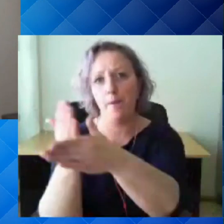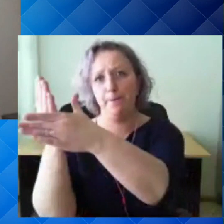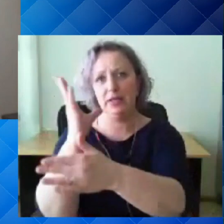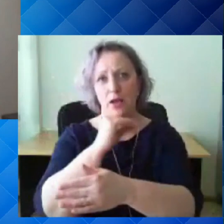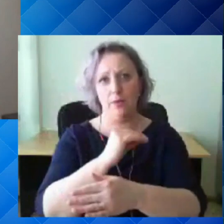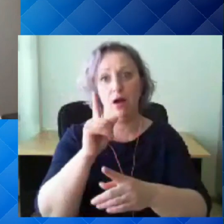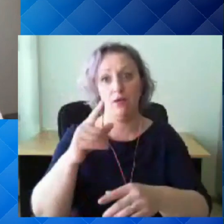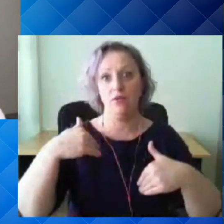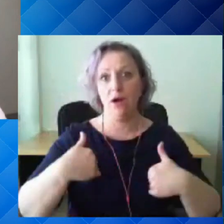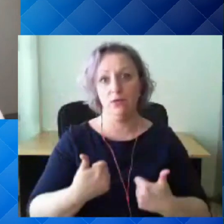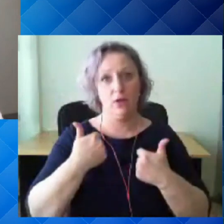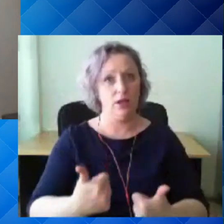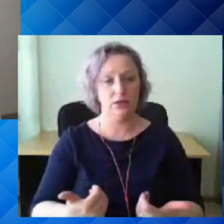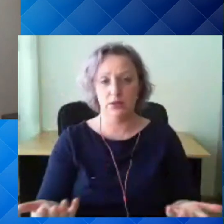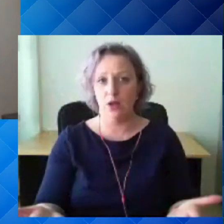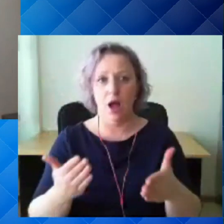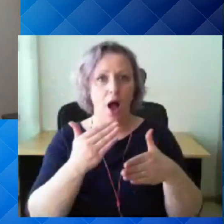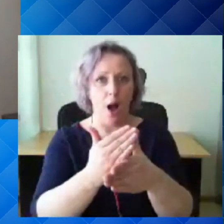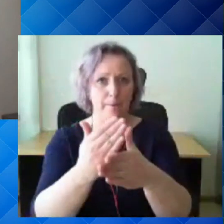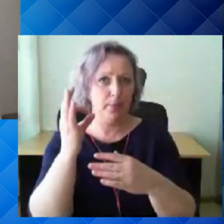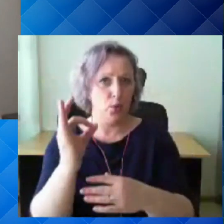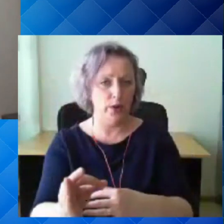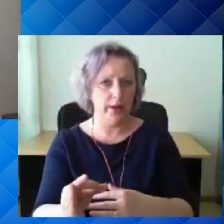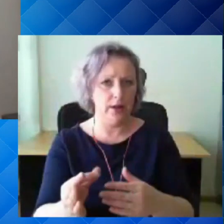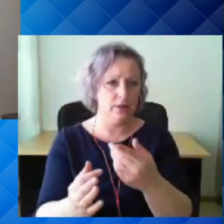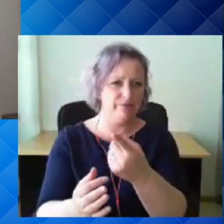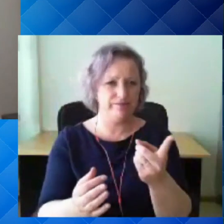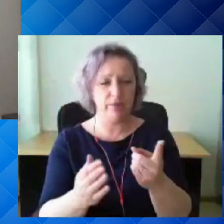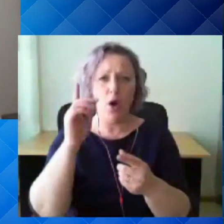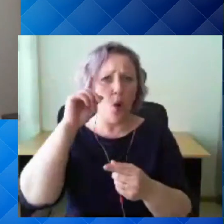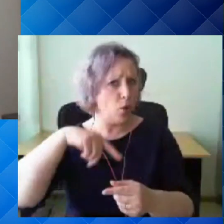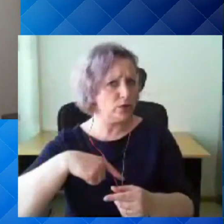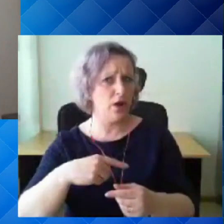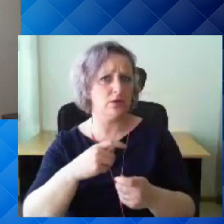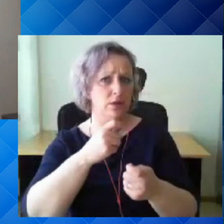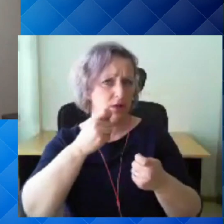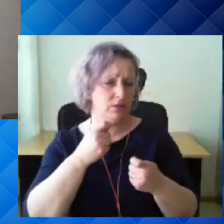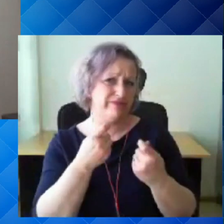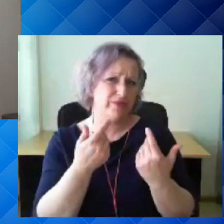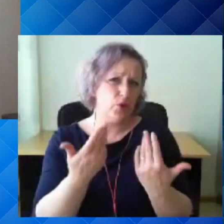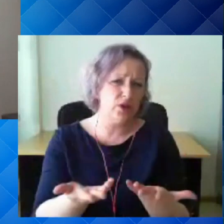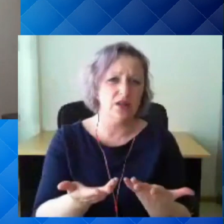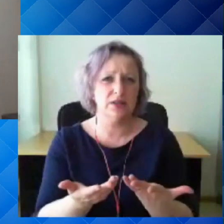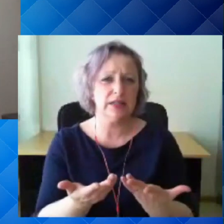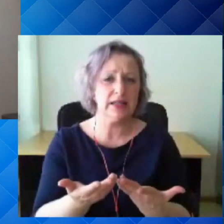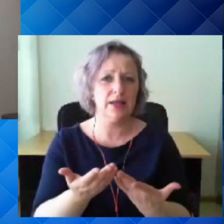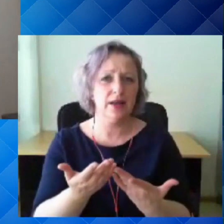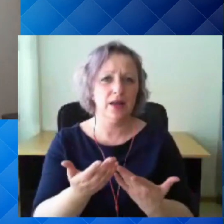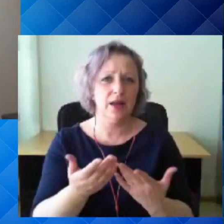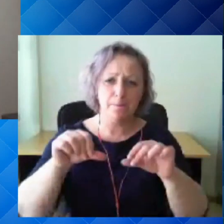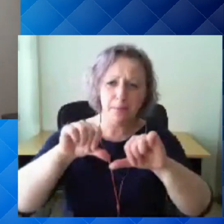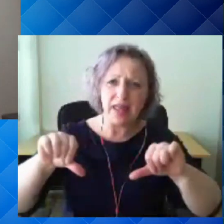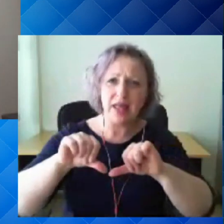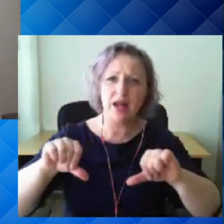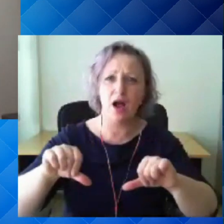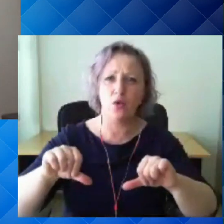läinud nii hästi, et nad ei saanud seda abi. Kas te oskate nõu anda, kuna piirangud ikkagi